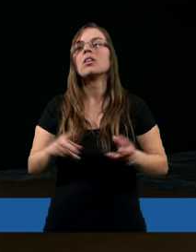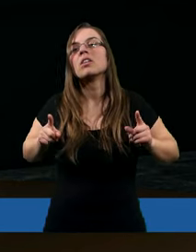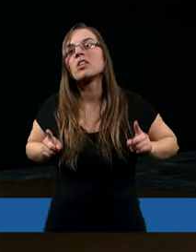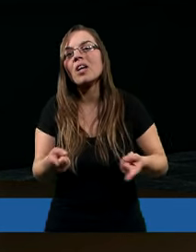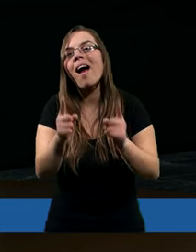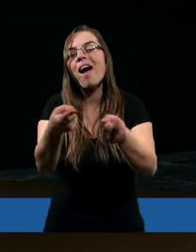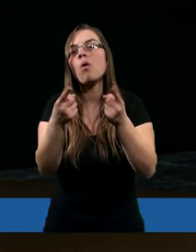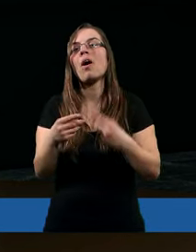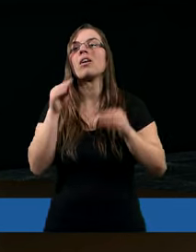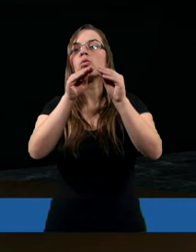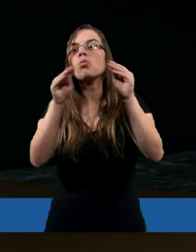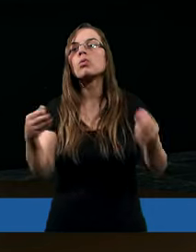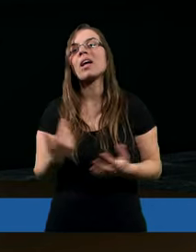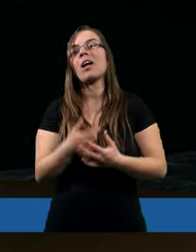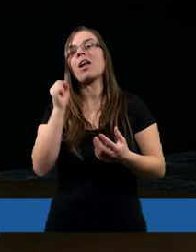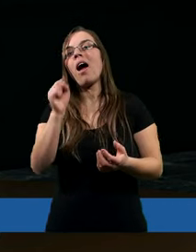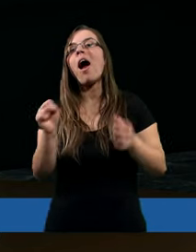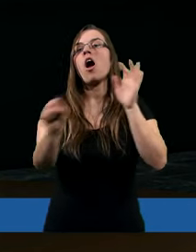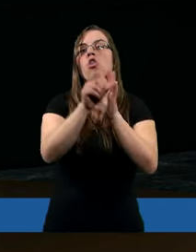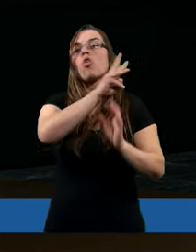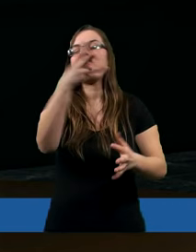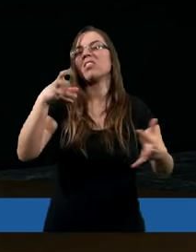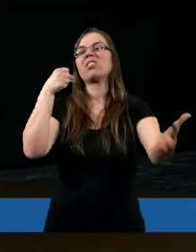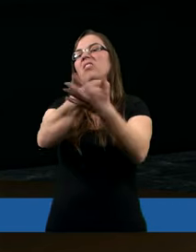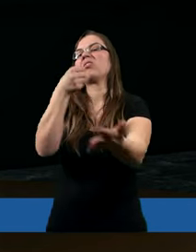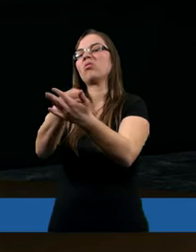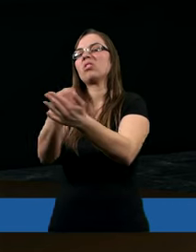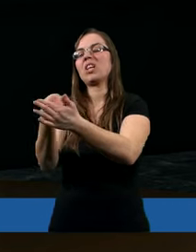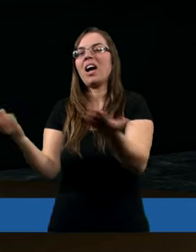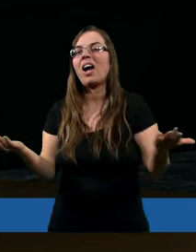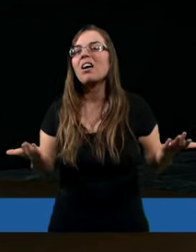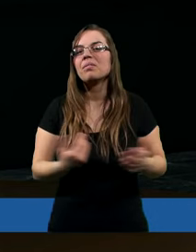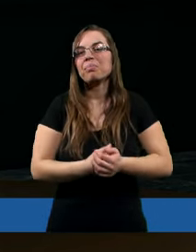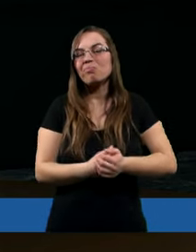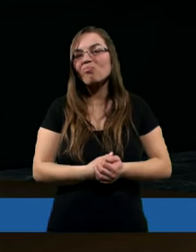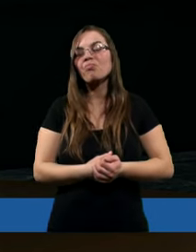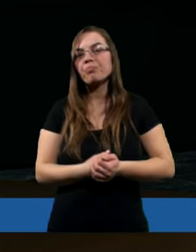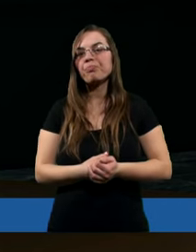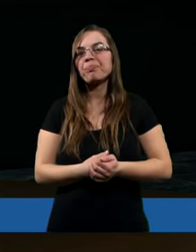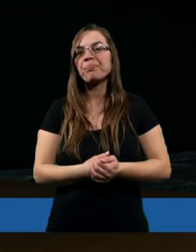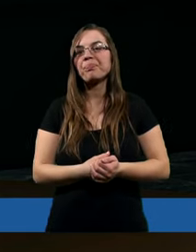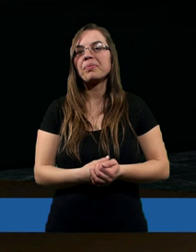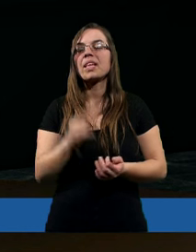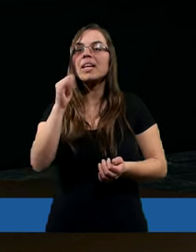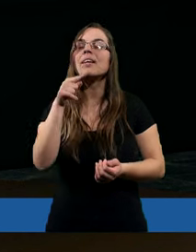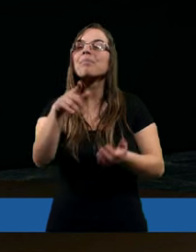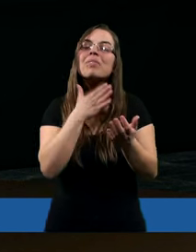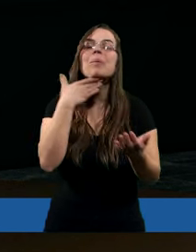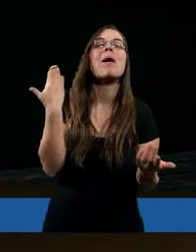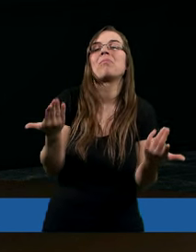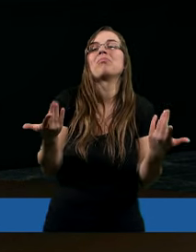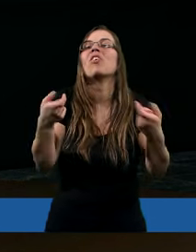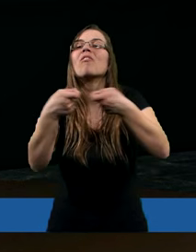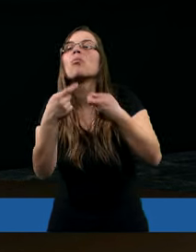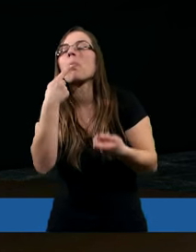działam, uczę, a do Was to nie dociera? Czyli nie mamy wspólnego języka,